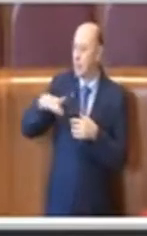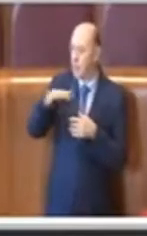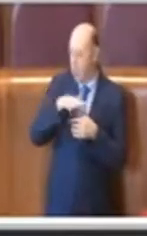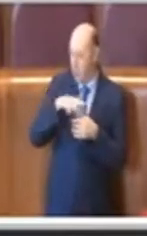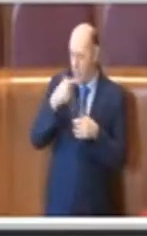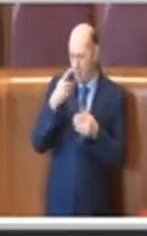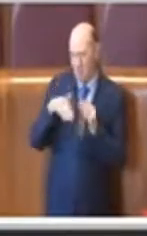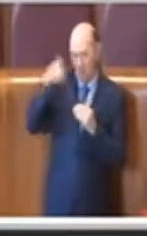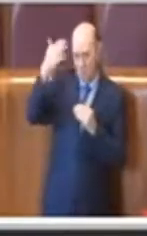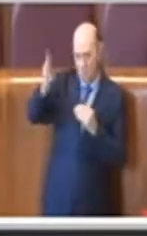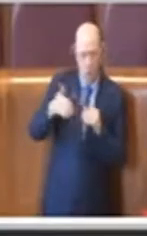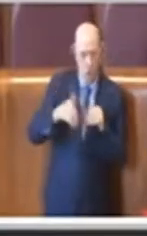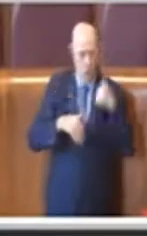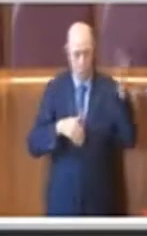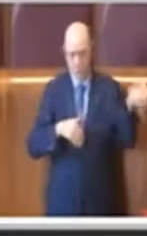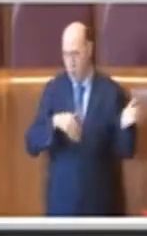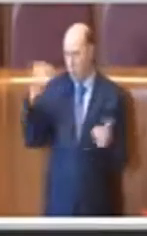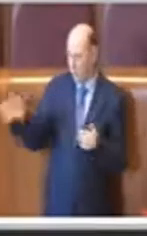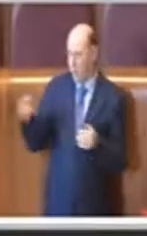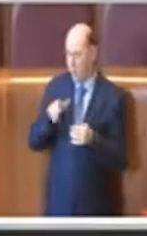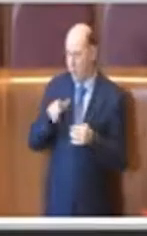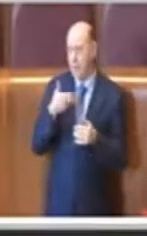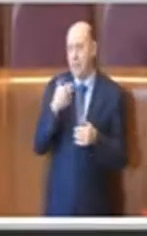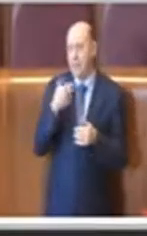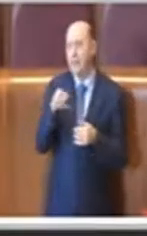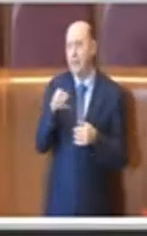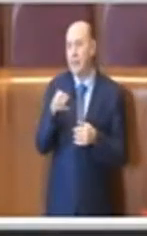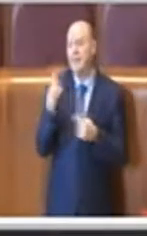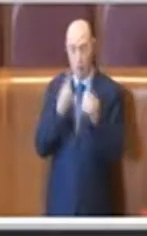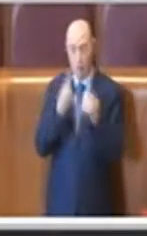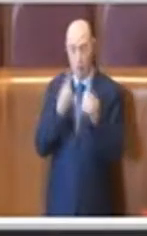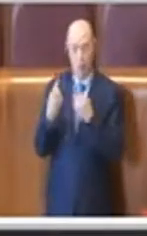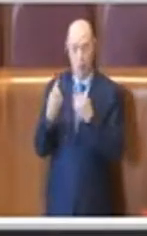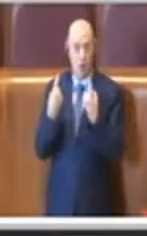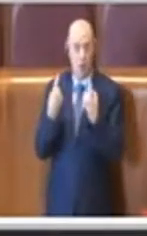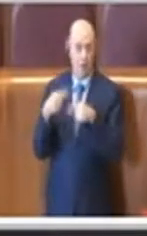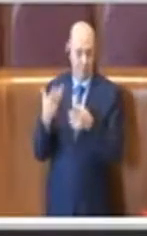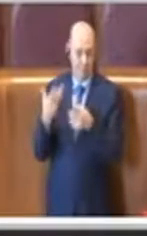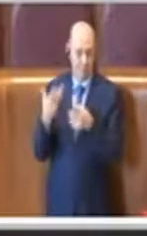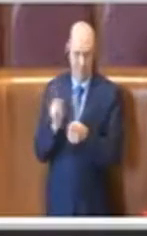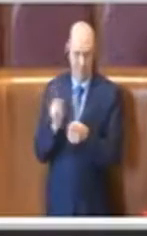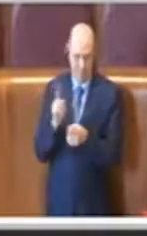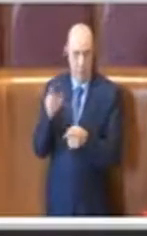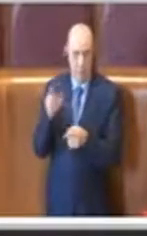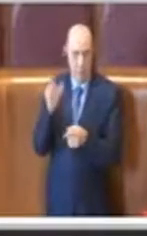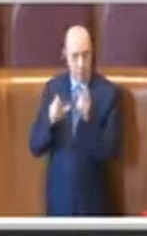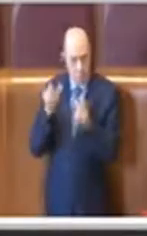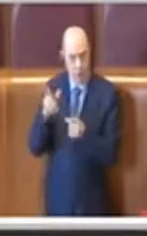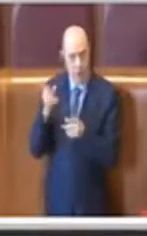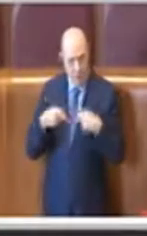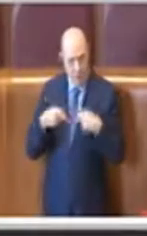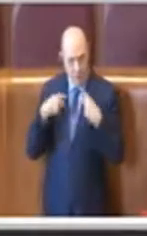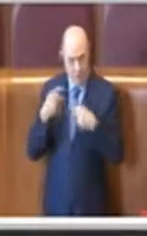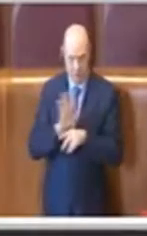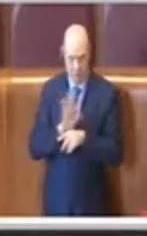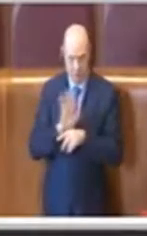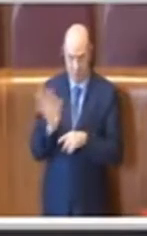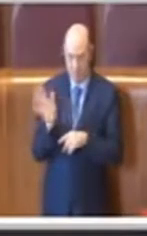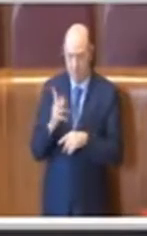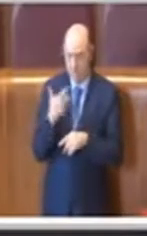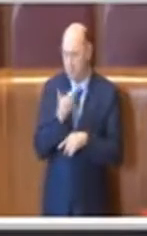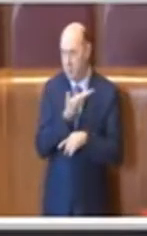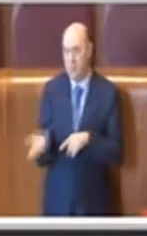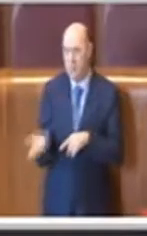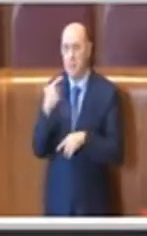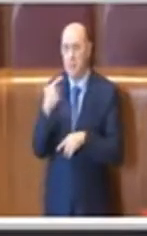periferici in cui non solo ci sono situazioni di questo genere ma in cui le persone vivono anche in condizioni molto disagiate perché spesso